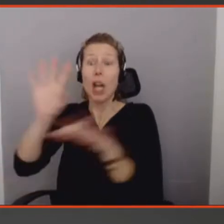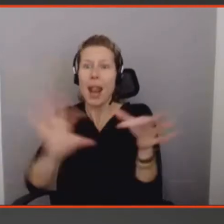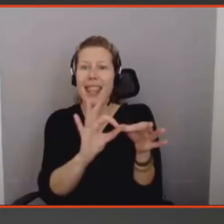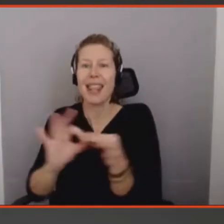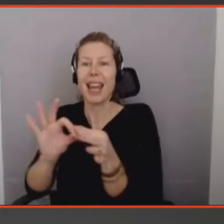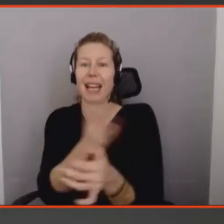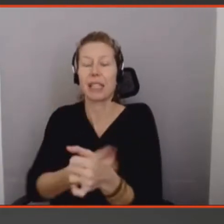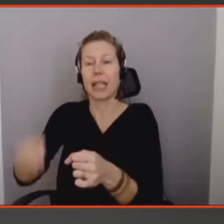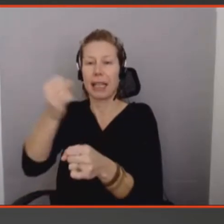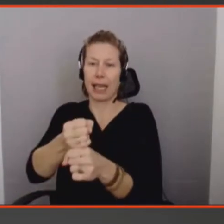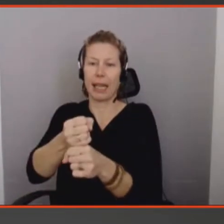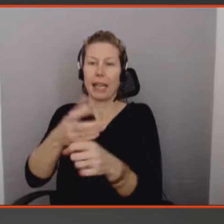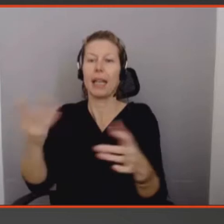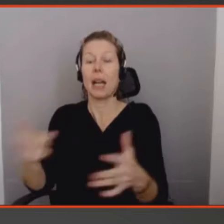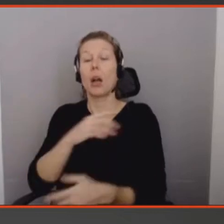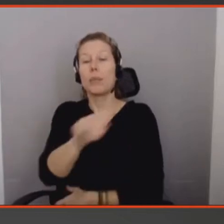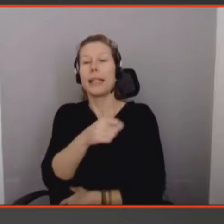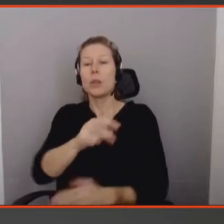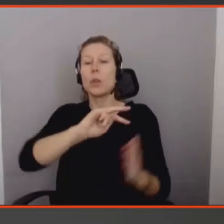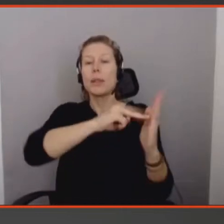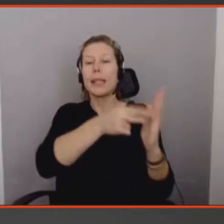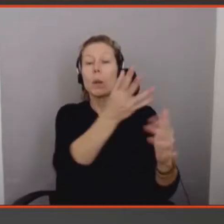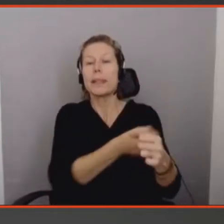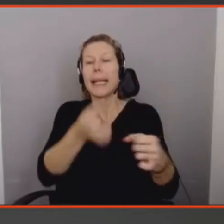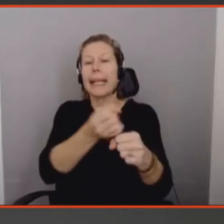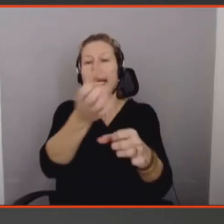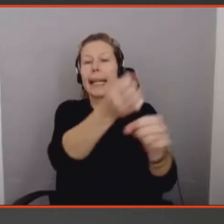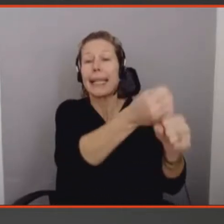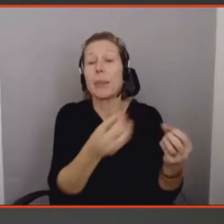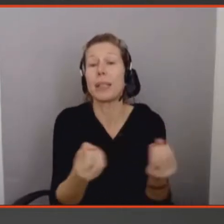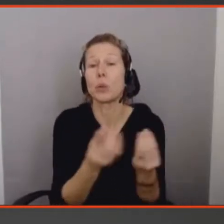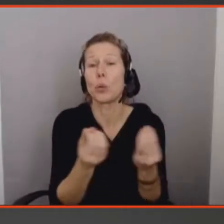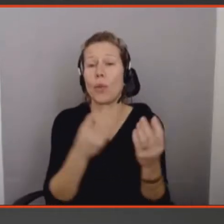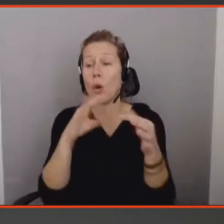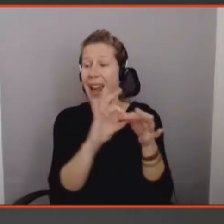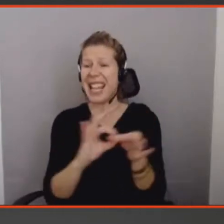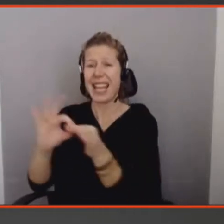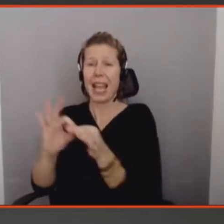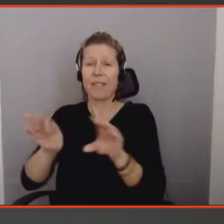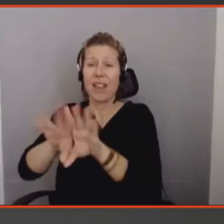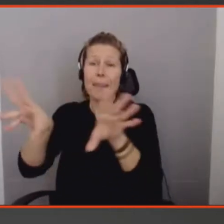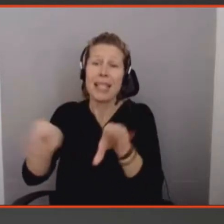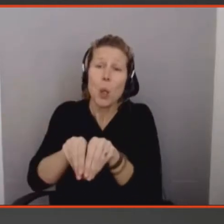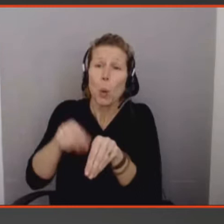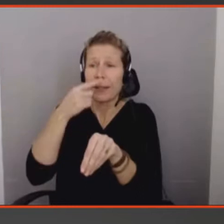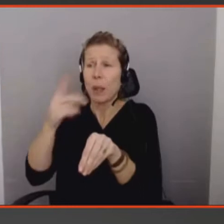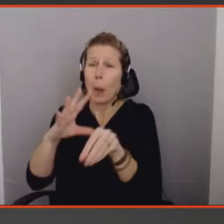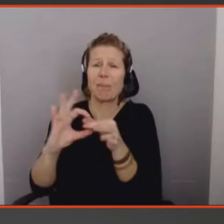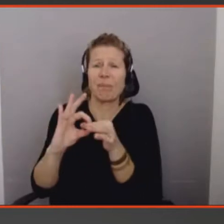on a quand même des liens familiaux qui ne se resserrent pas forcément et on peut avoir besoin d'objets qui essayent de créer ces liens familiaux.